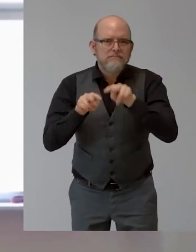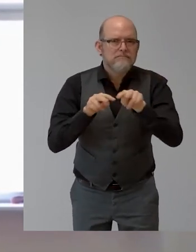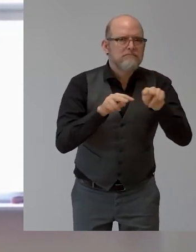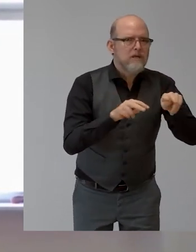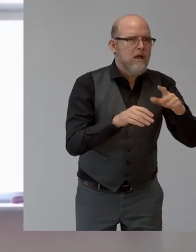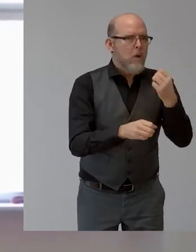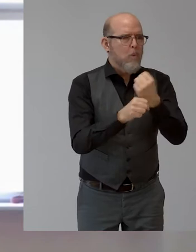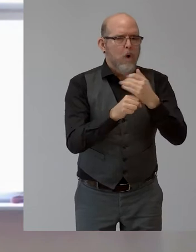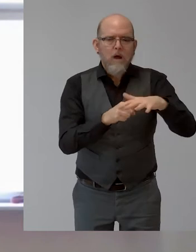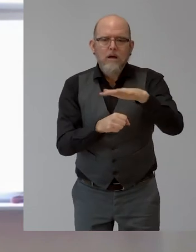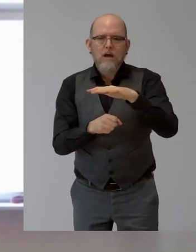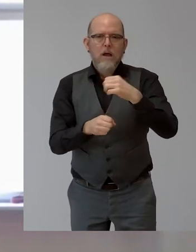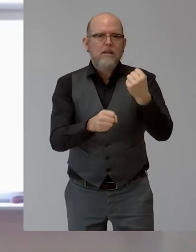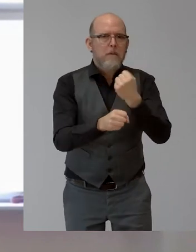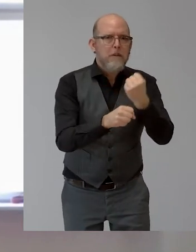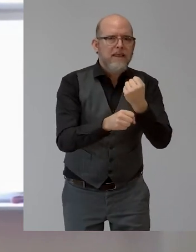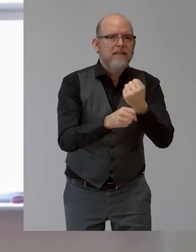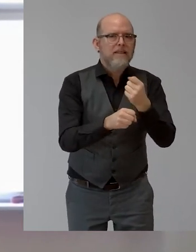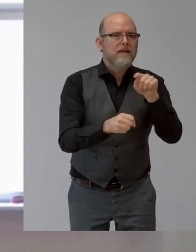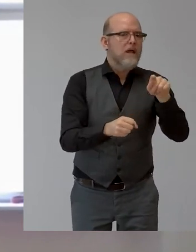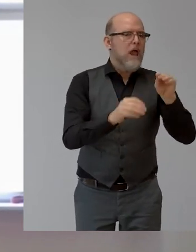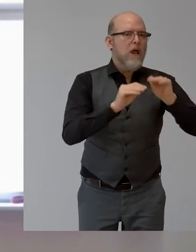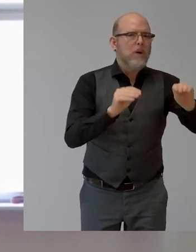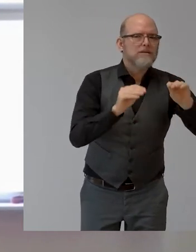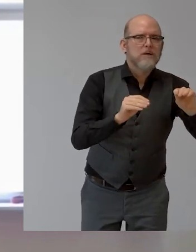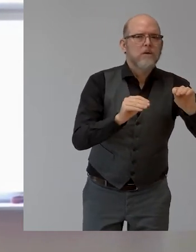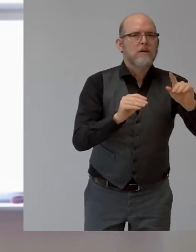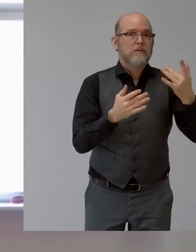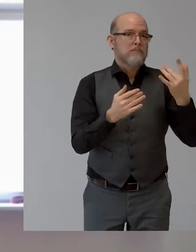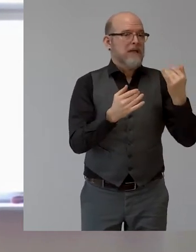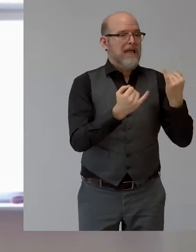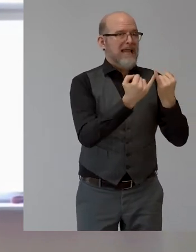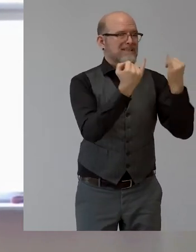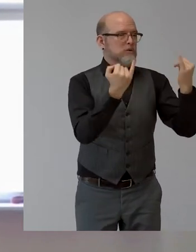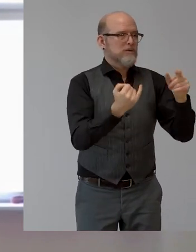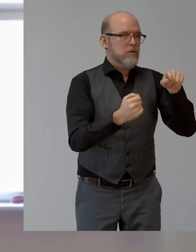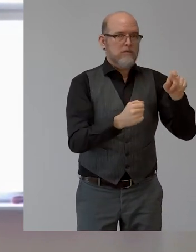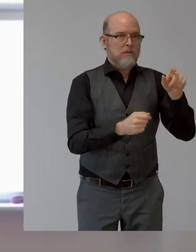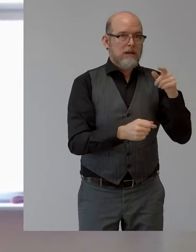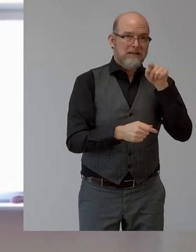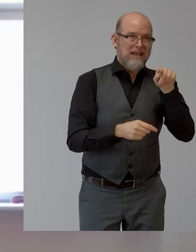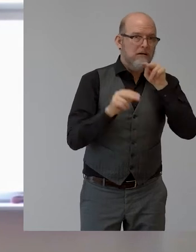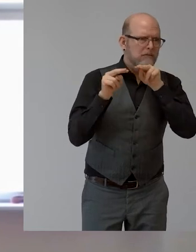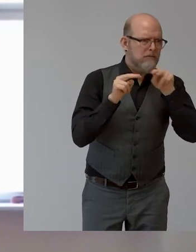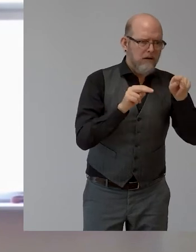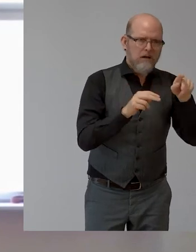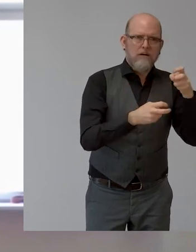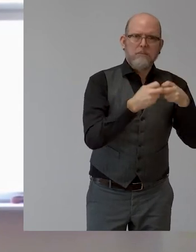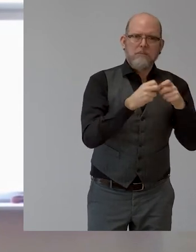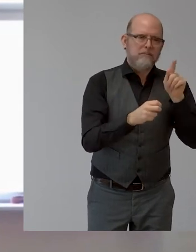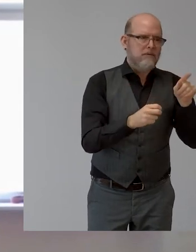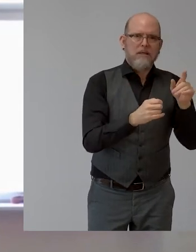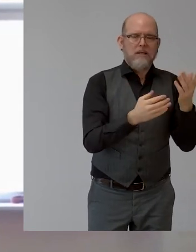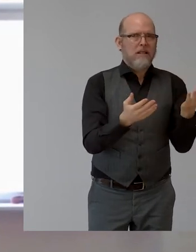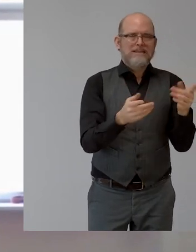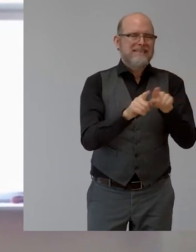Bildung und den Abbau von Institutionen, dass diese Themen nach wie vor eigentlich die großen Dauerbrenner-Themen in Österreich